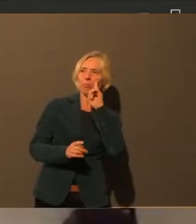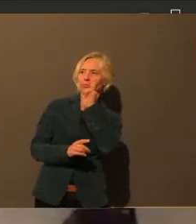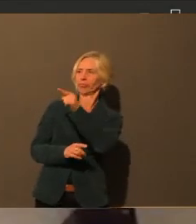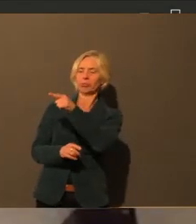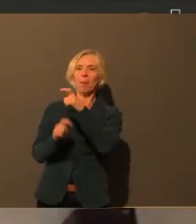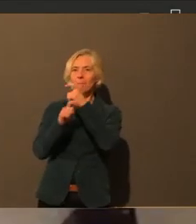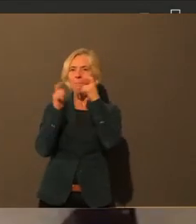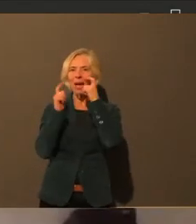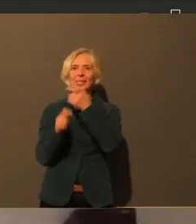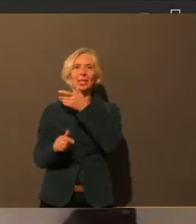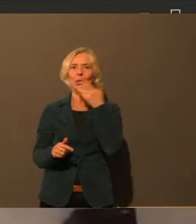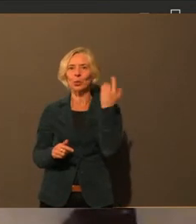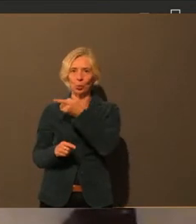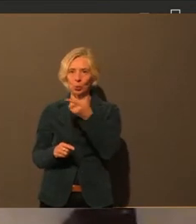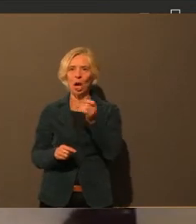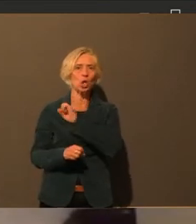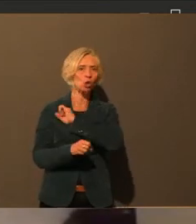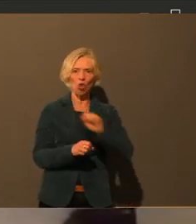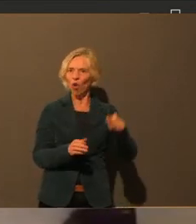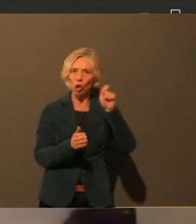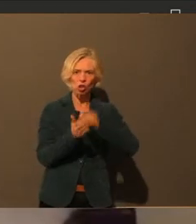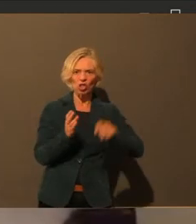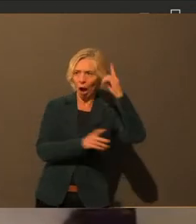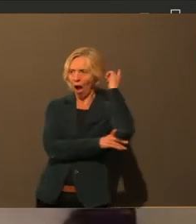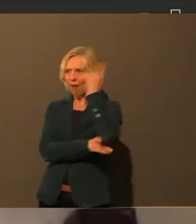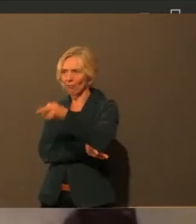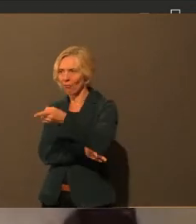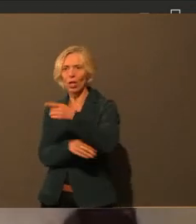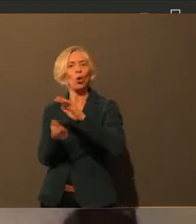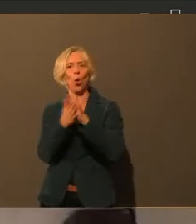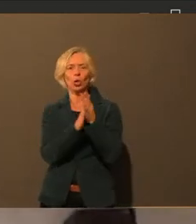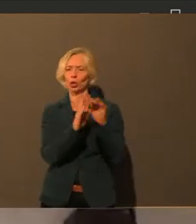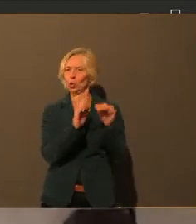erst mal freundlich darauf hingewiesen wird und nicht jetzt per se sofort.